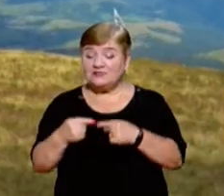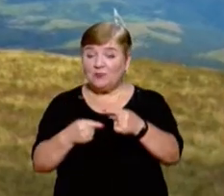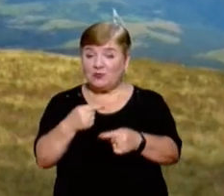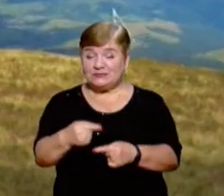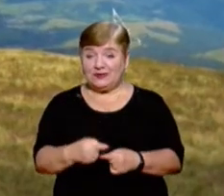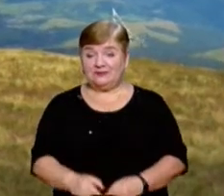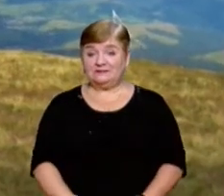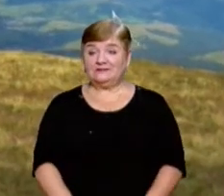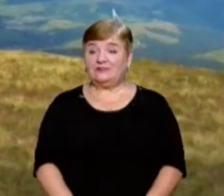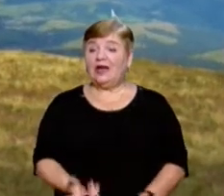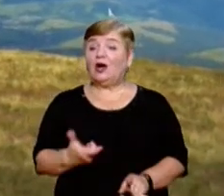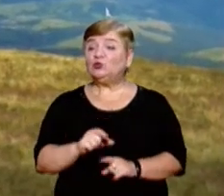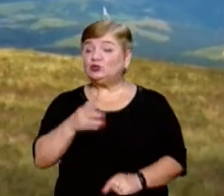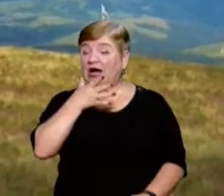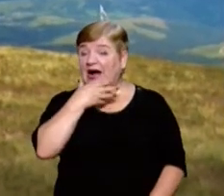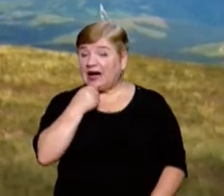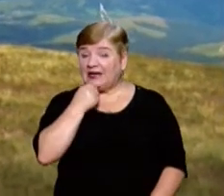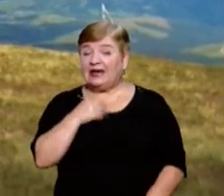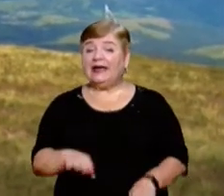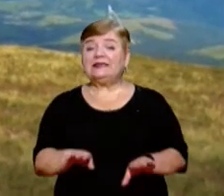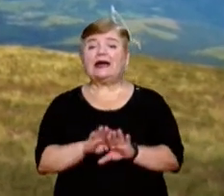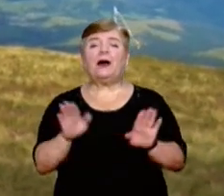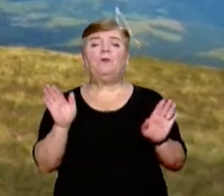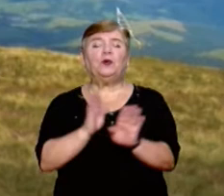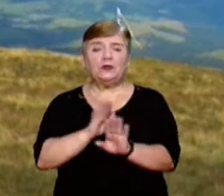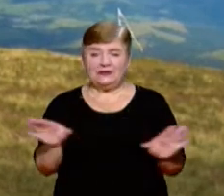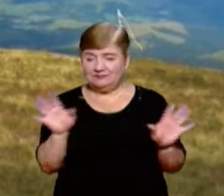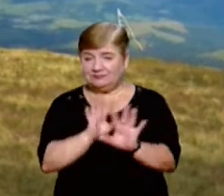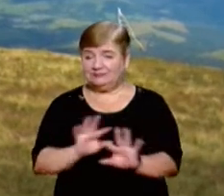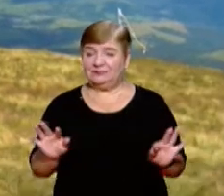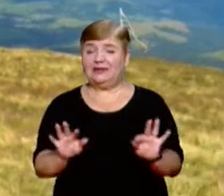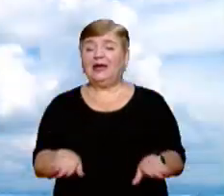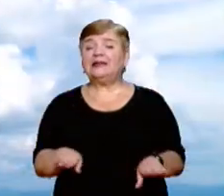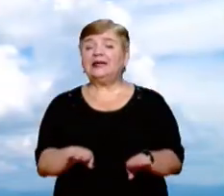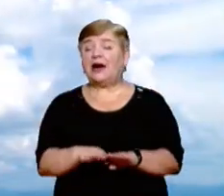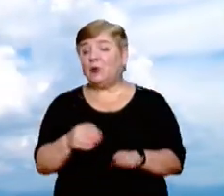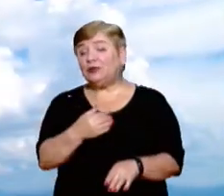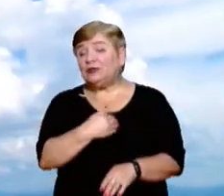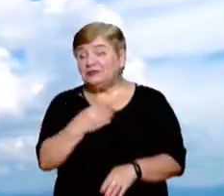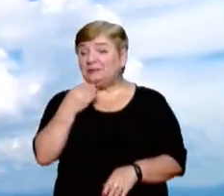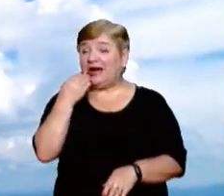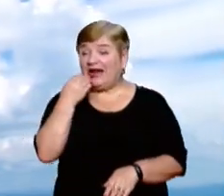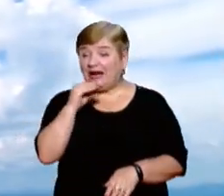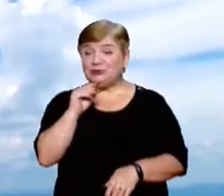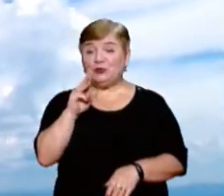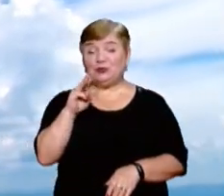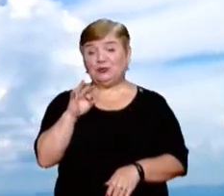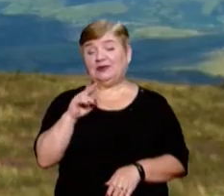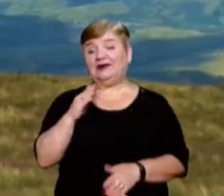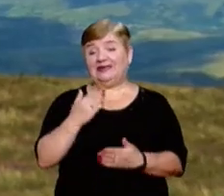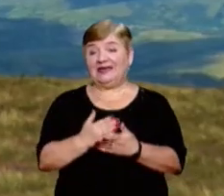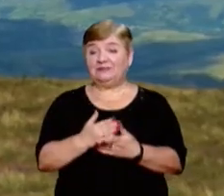локація? Дуже гарно. І термічна, погода, як ви бачите. Ну, така більш-менш. Хотілося б краще, але те, що є, то є.